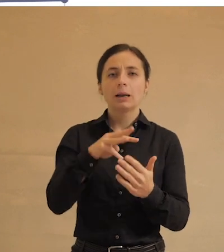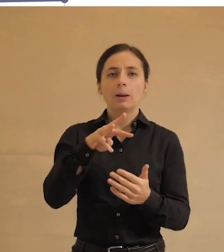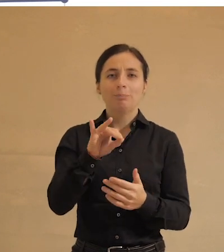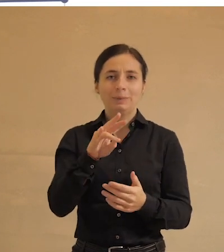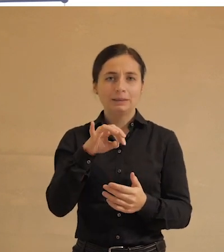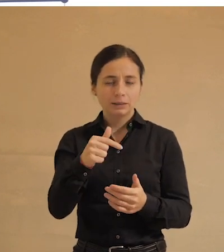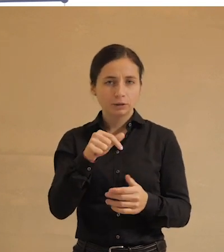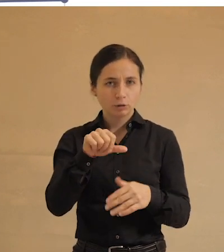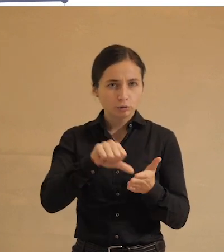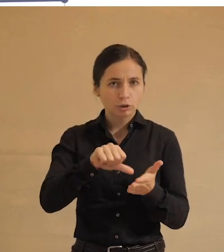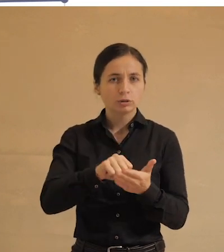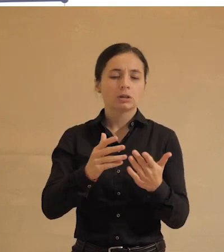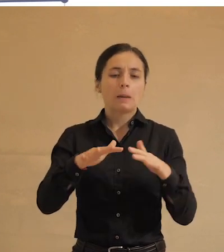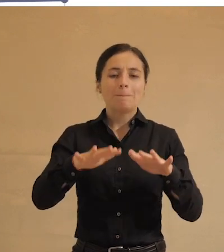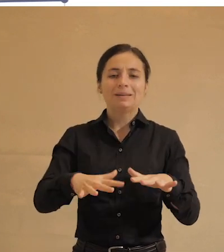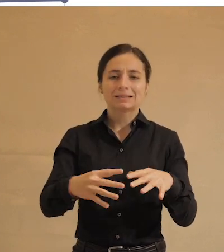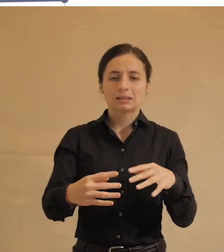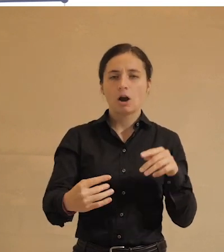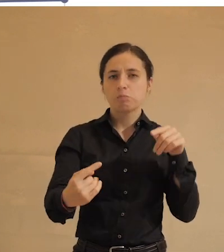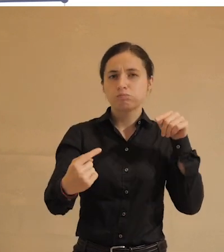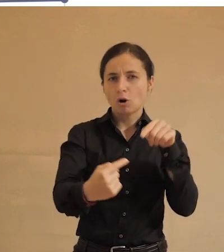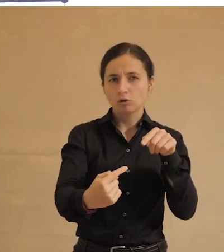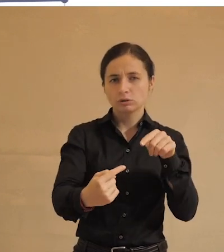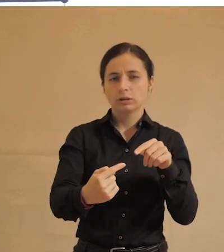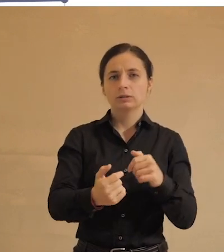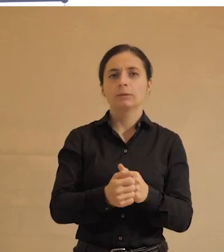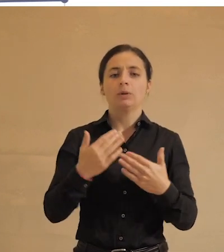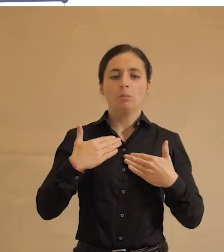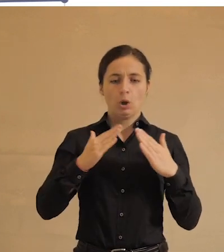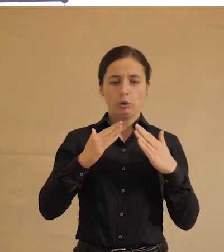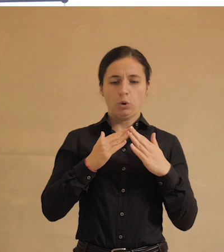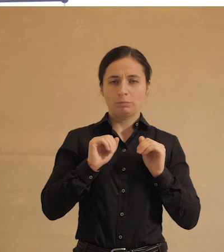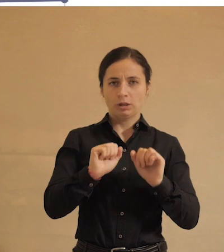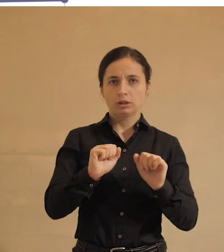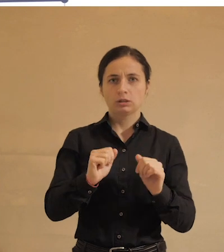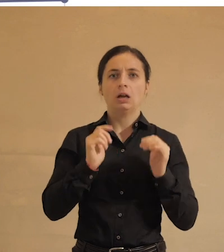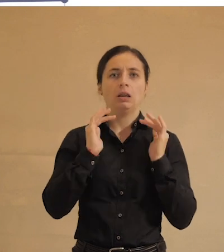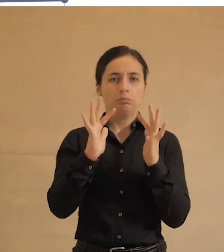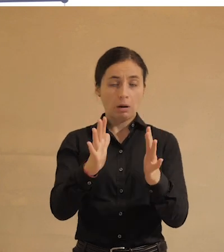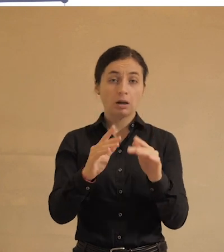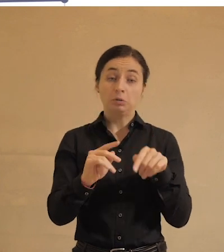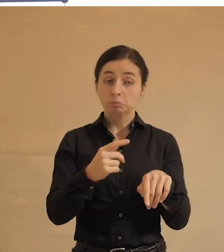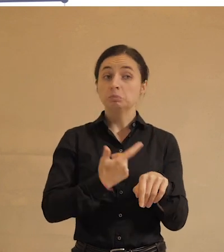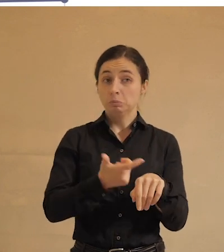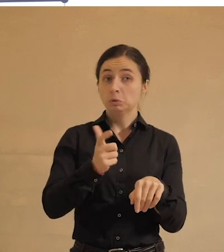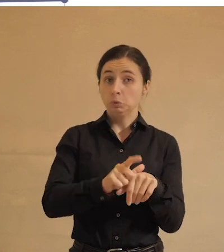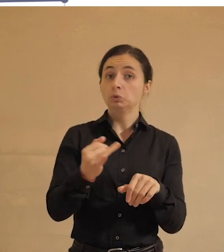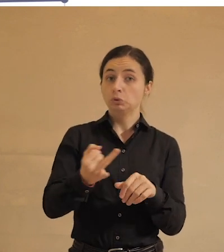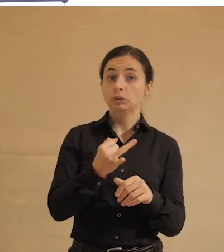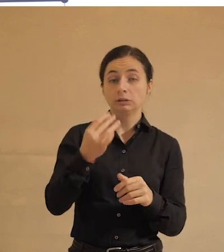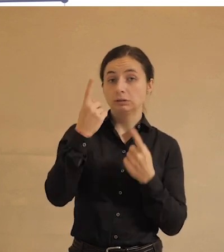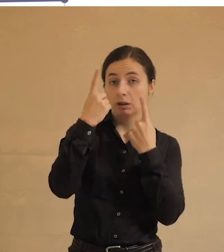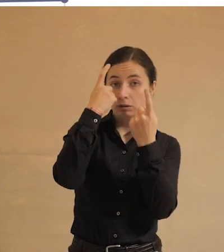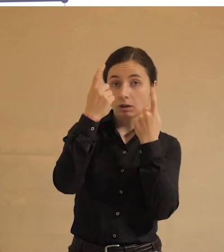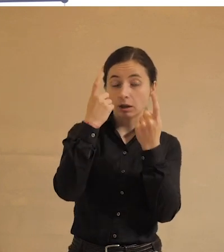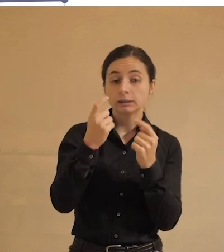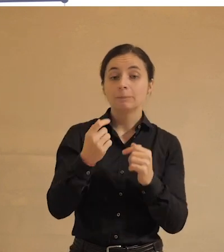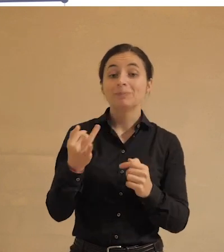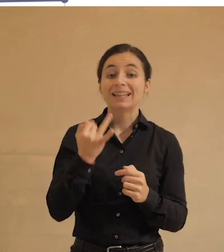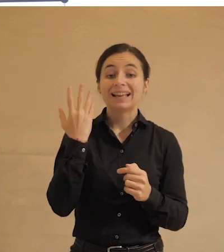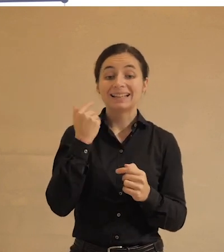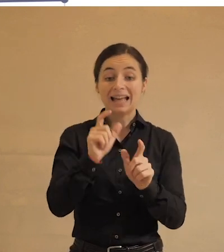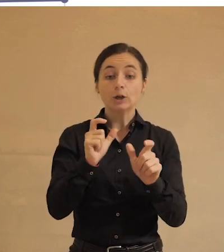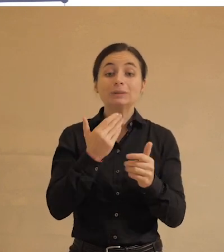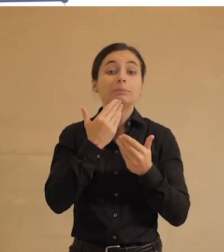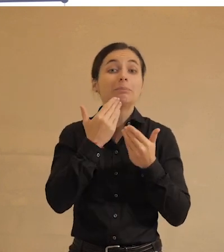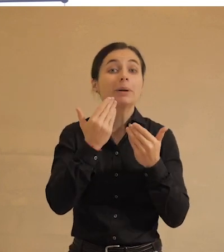ходили, сколько в каких-то местных протестах участвовали, там дом свой защищали или парк. Это тоже очень интересные данные. Интересно, что когда людей